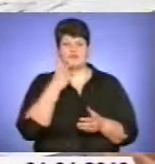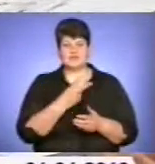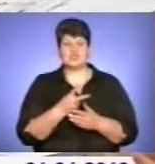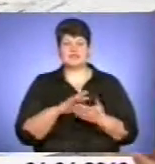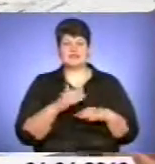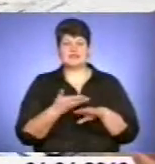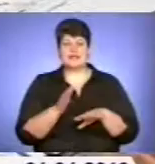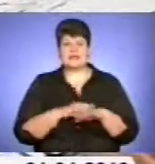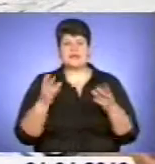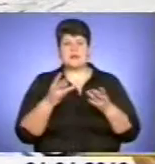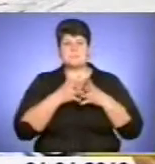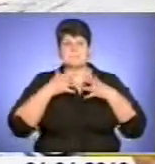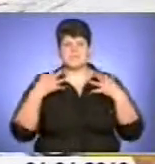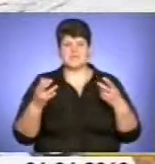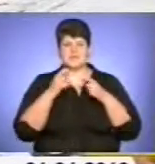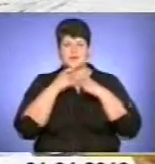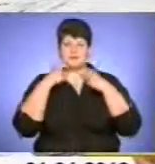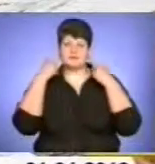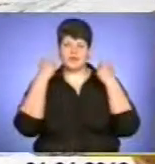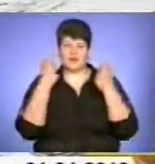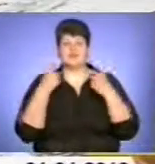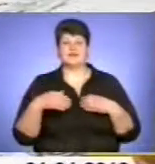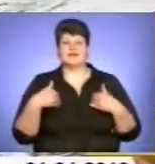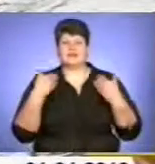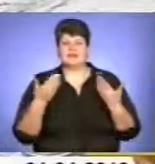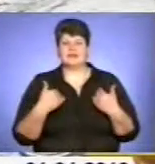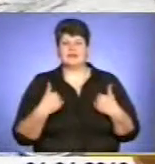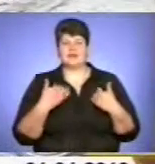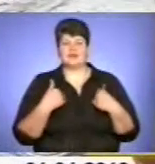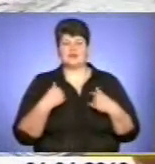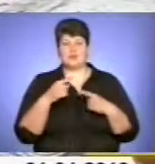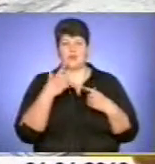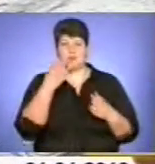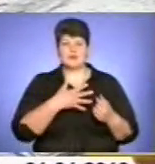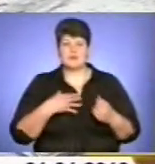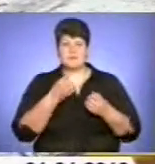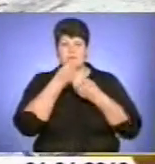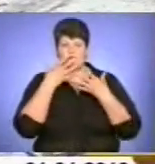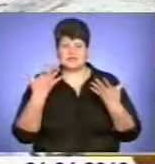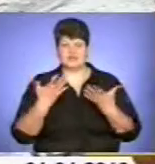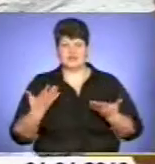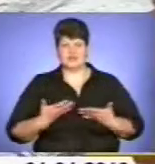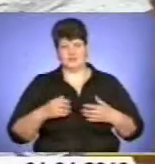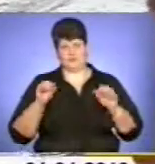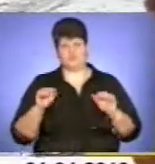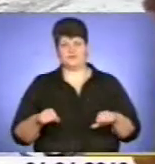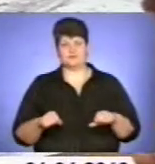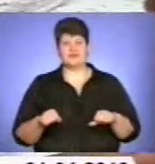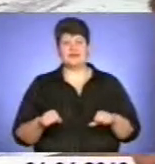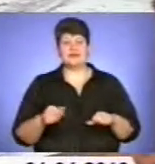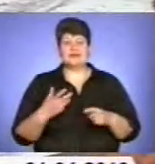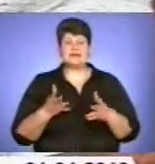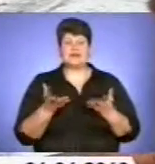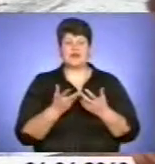треба більше посміхатися і за рахунок того давати нашому організму досить позитивний життєвий потенціал. І за такий